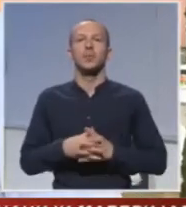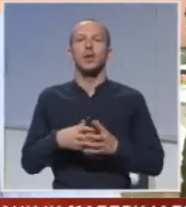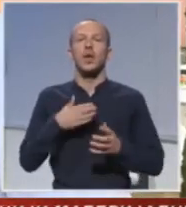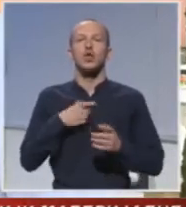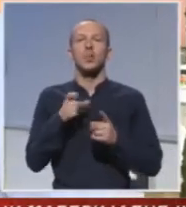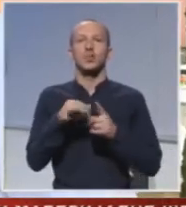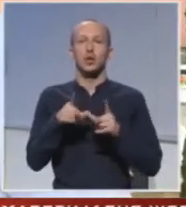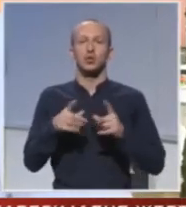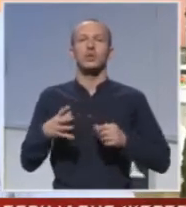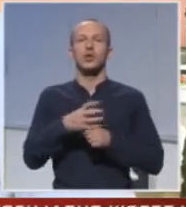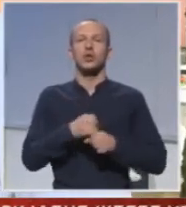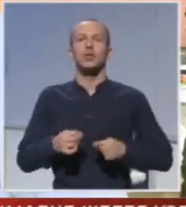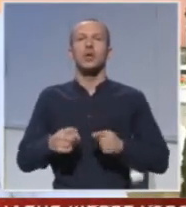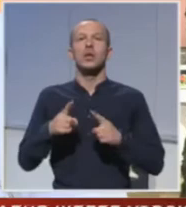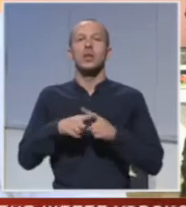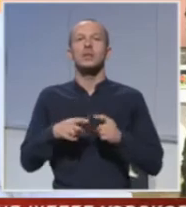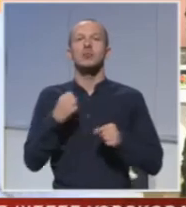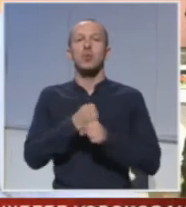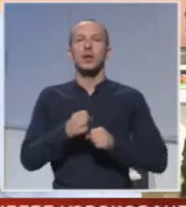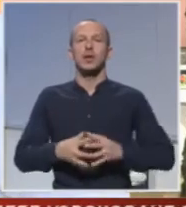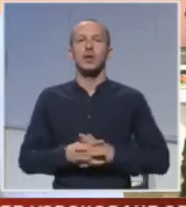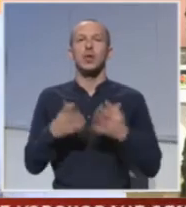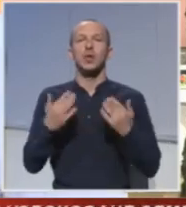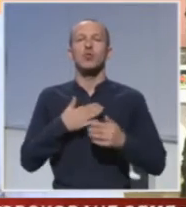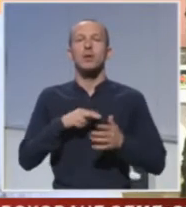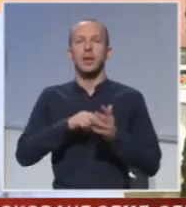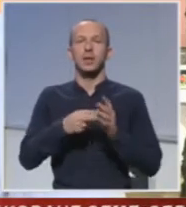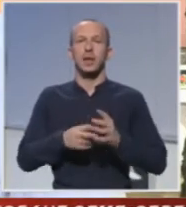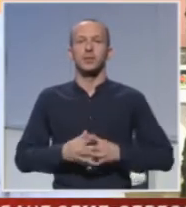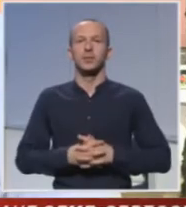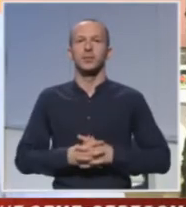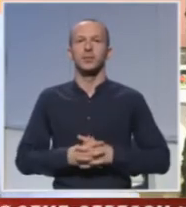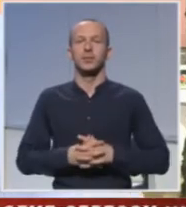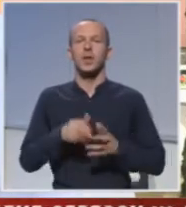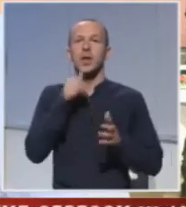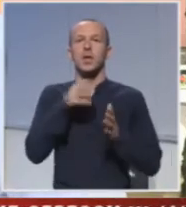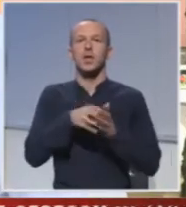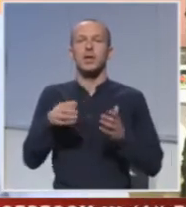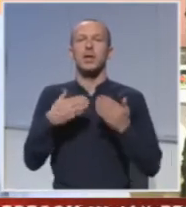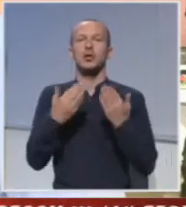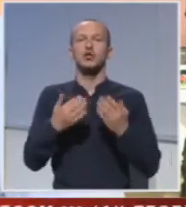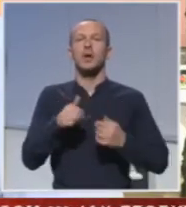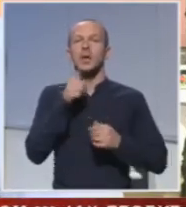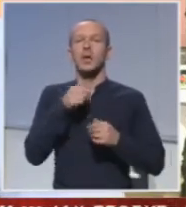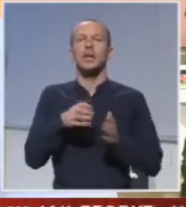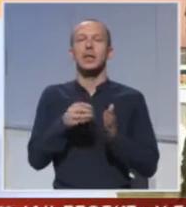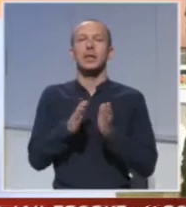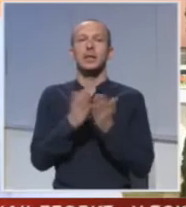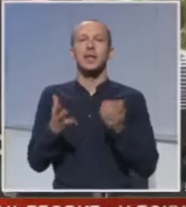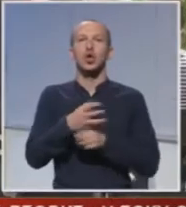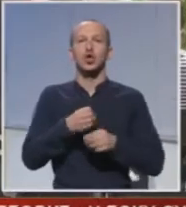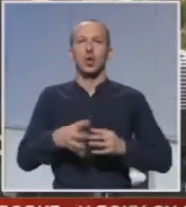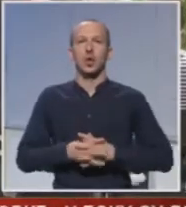našim ciklusima završili smo tematski, smo obradili ono koliko smo mi planirali i dalje je izložba i dalje su knjige na